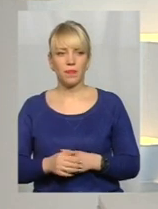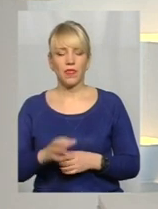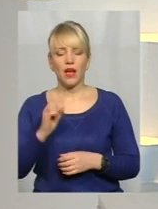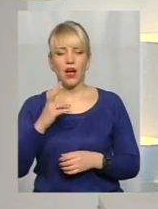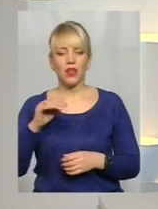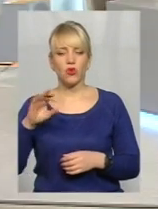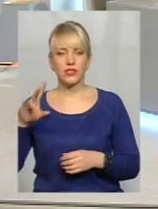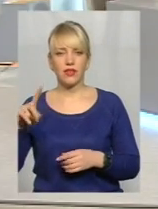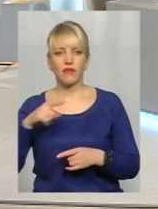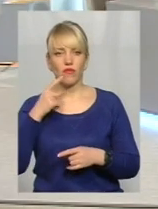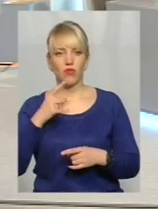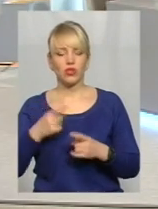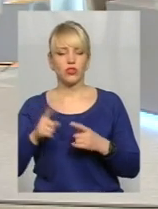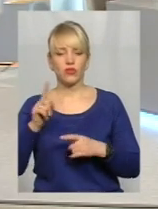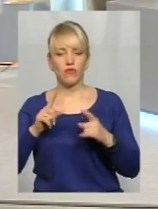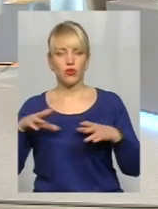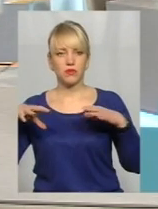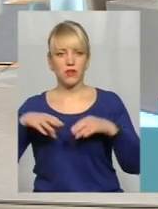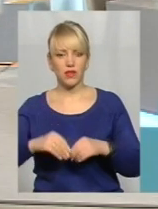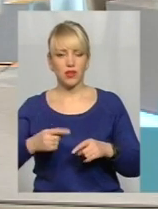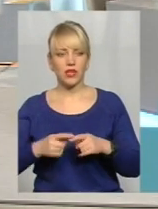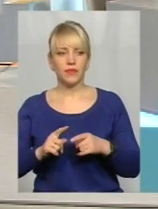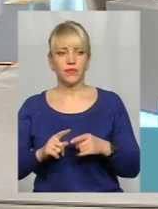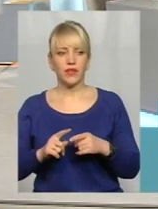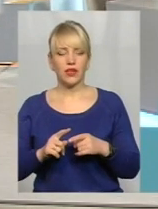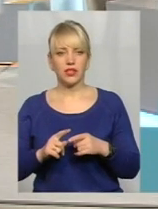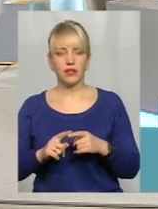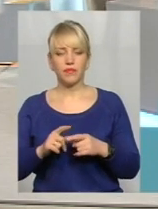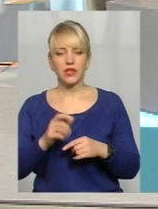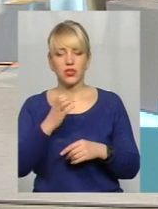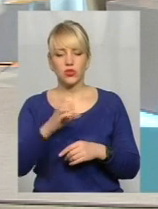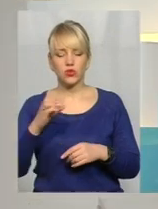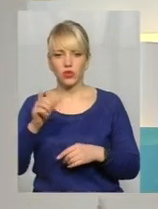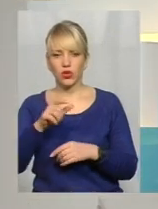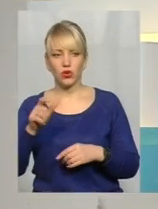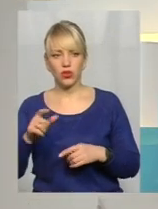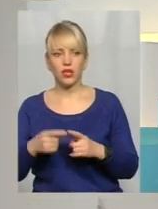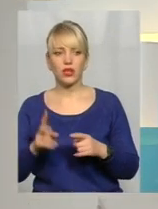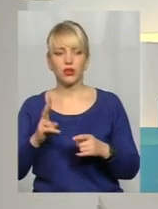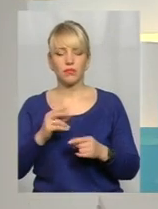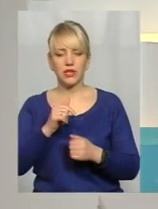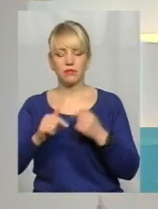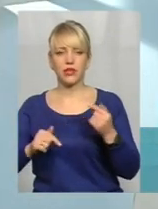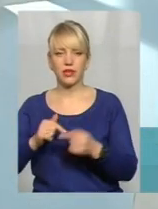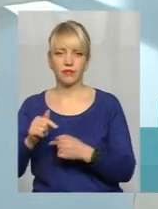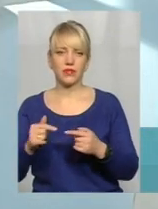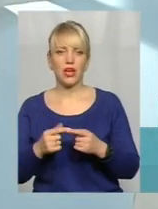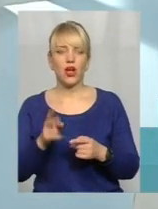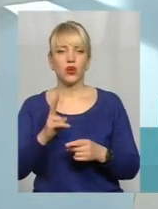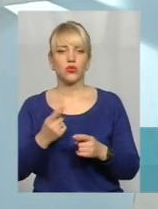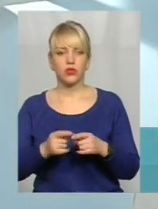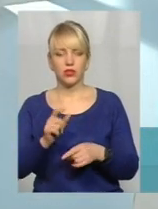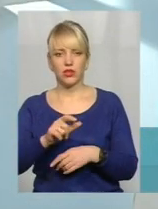понад сотню підприємців, пов'язаних зі сферою енергоефективності та альтернативної енергетики. От хто вони і звідки? Так, але